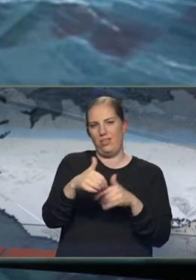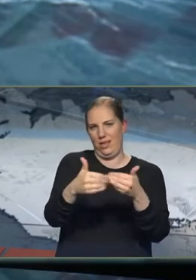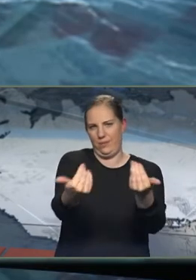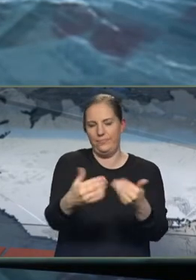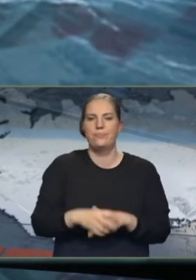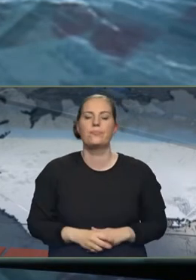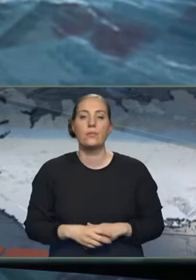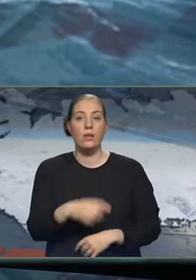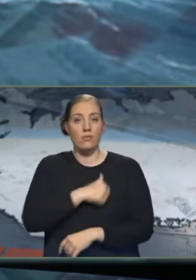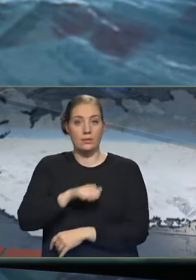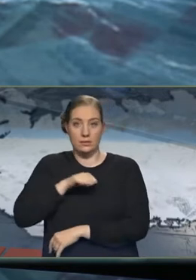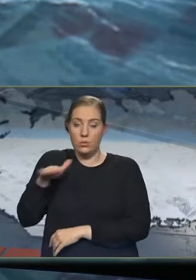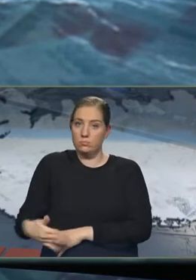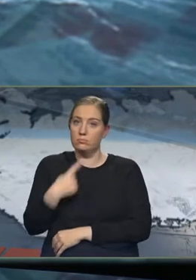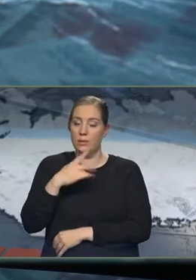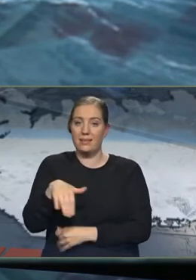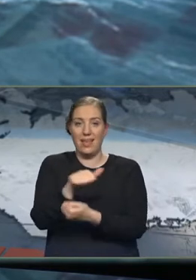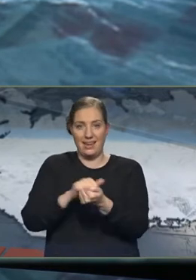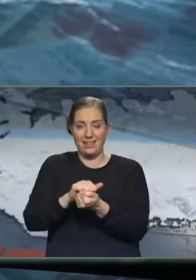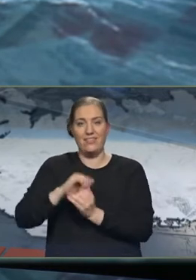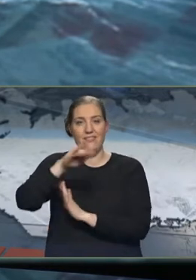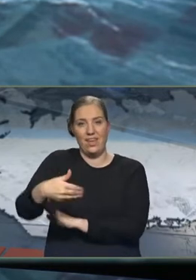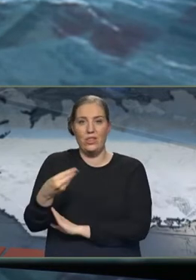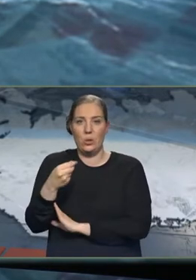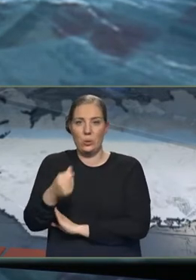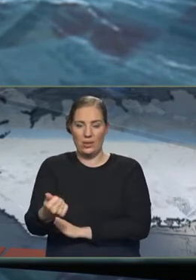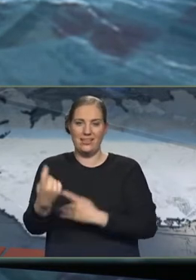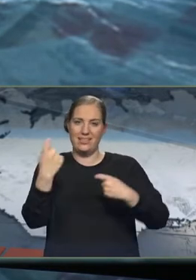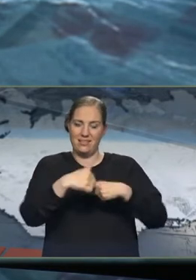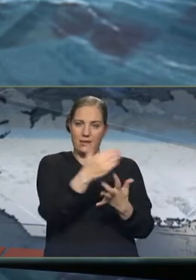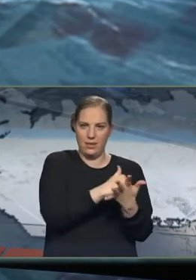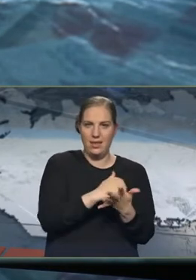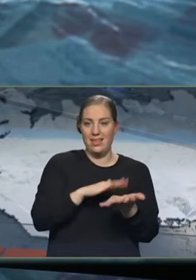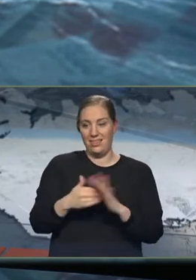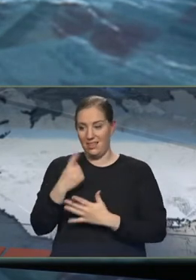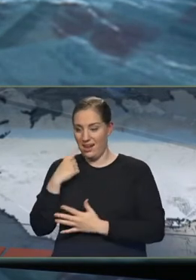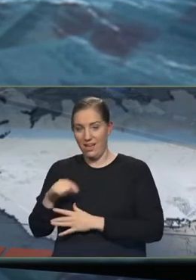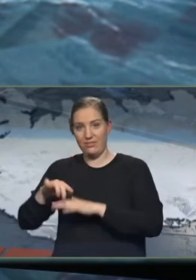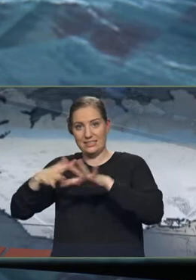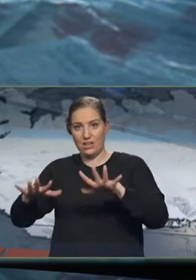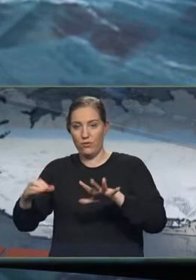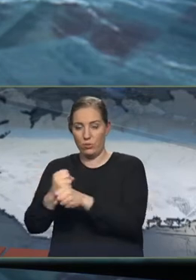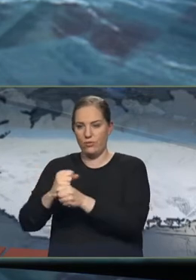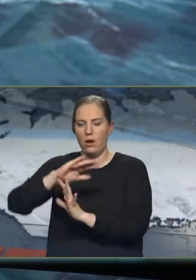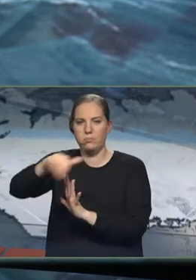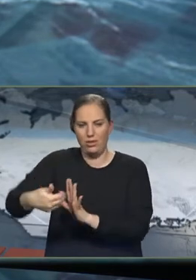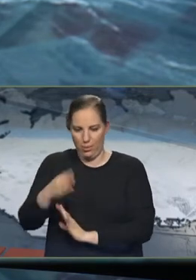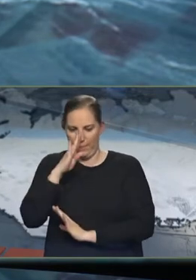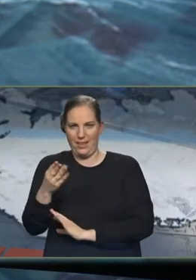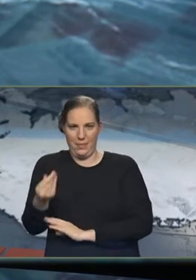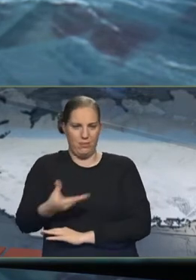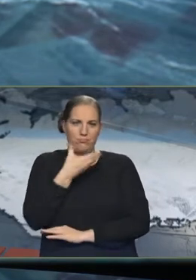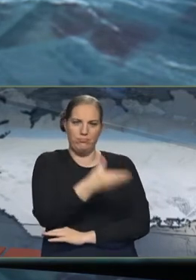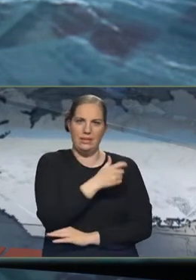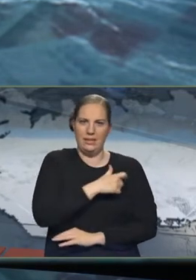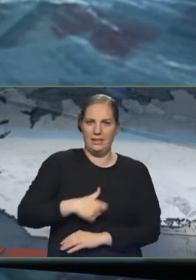Fórsættis á þeirra telur eðlilegta afkomu tengja veiðigjöld því þá skili góð afkomu í sjáuróti í síð bænt í ríkisjóð. Formaður samfélkingarinn er